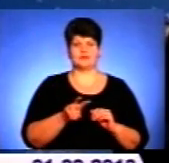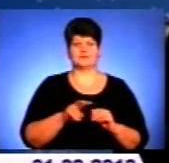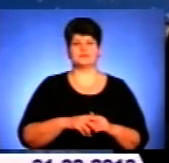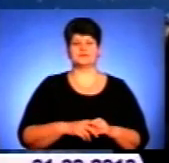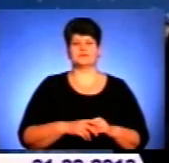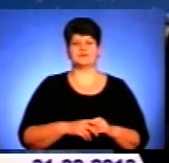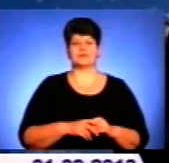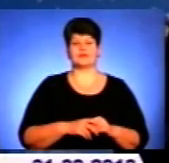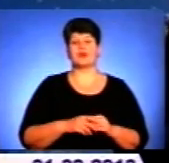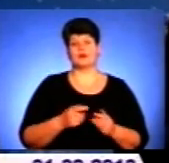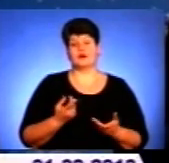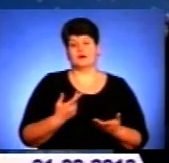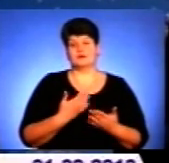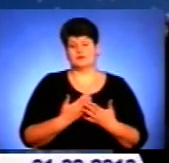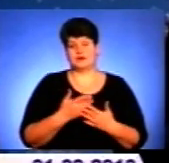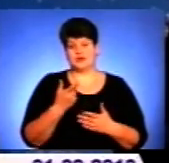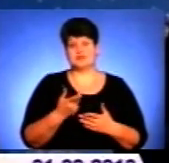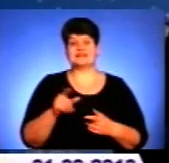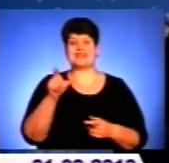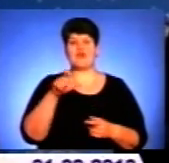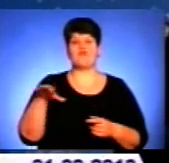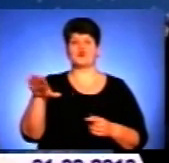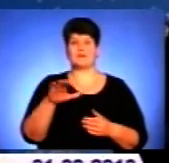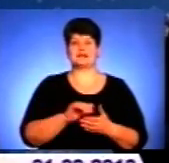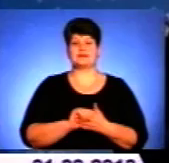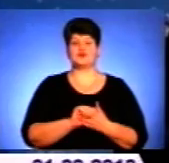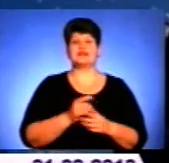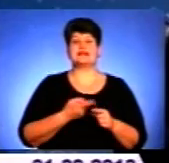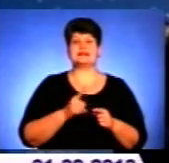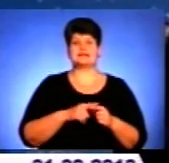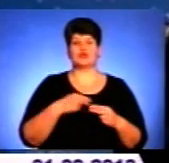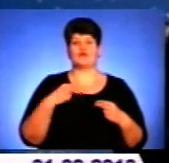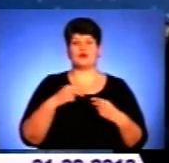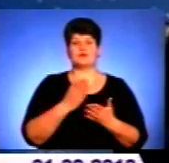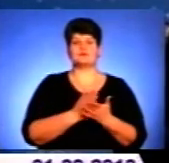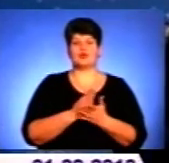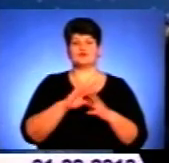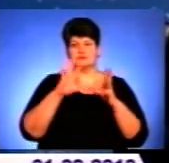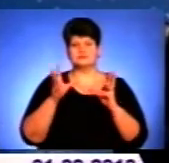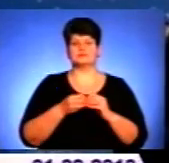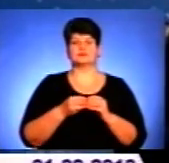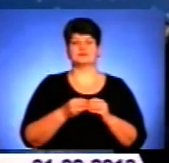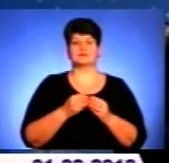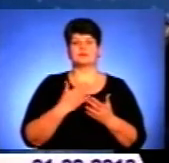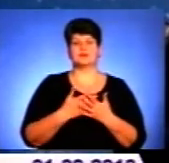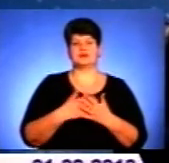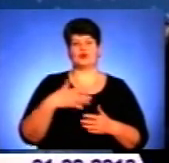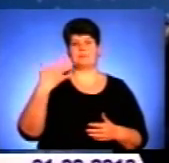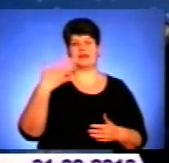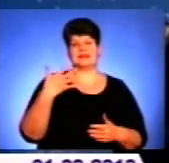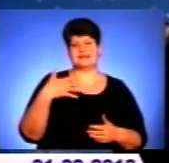До речі, з Європейським Союзом цей товарообіг разом з послугами складає близько 50